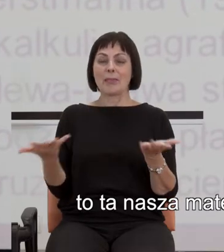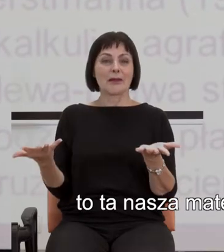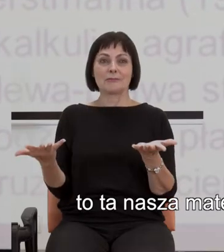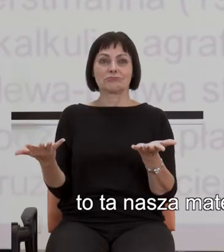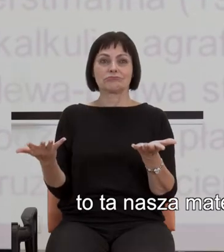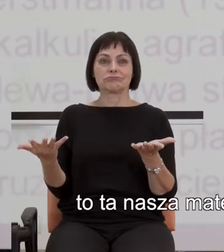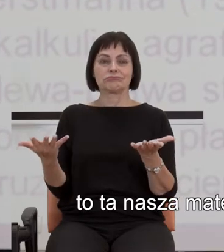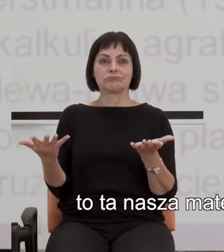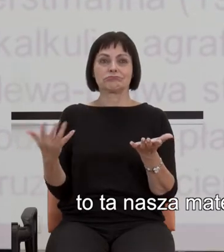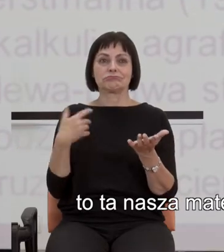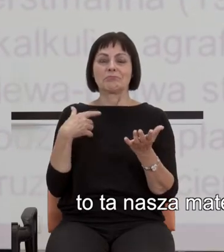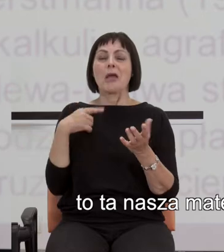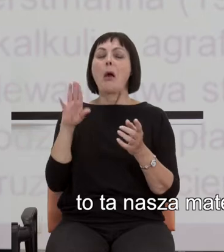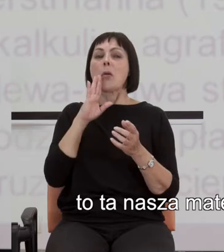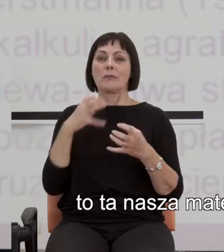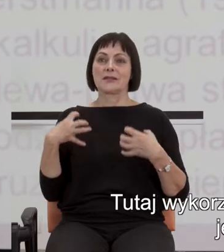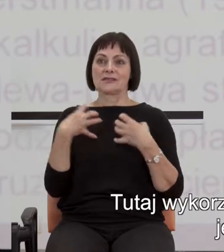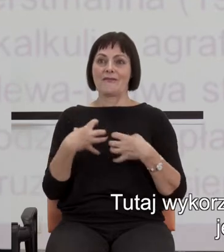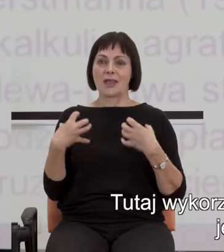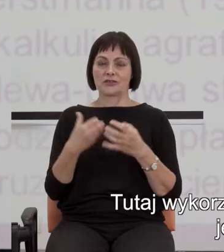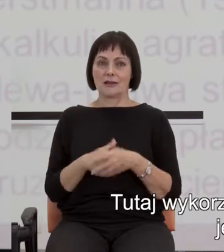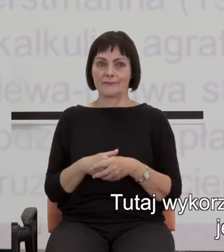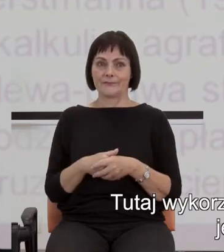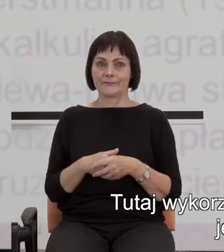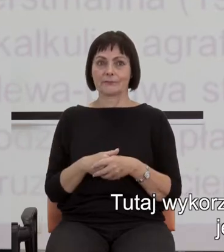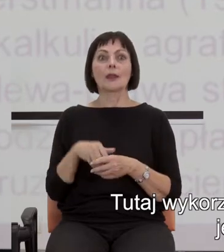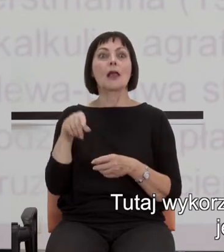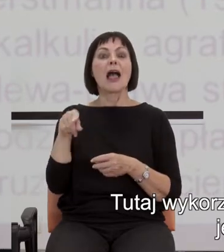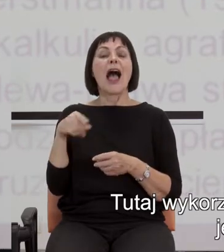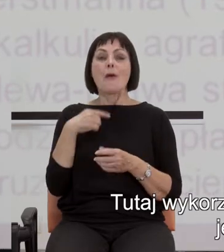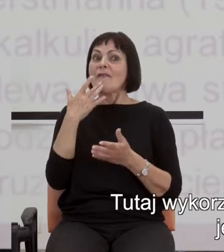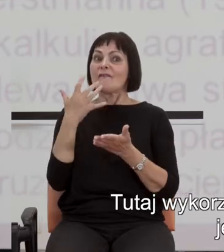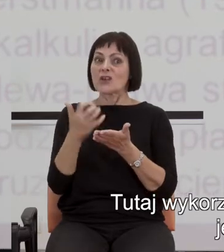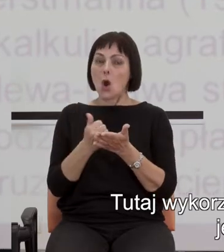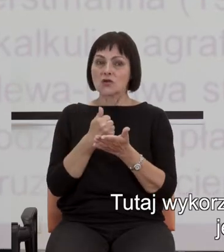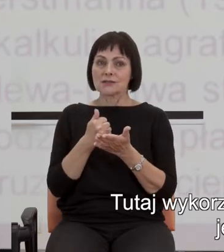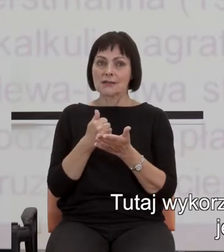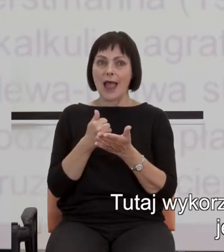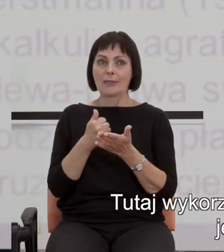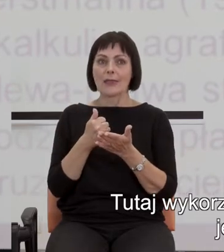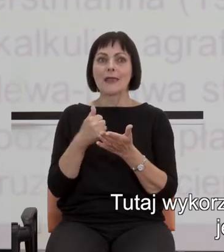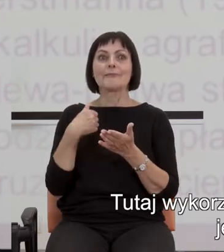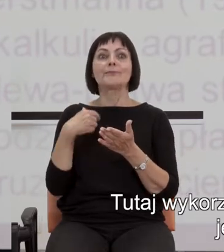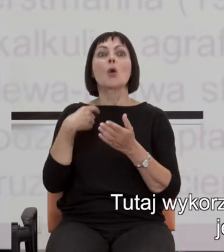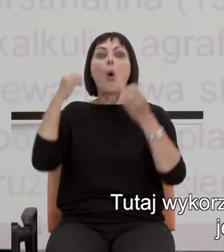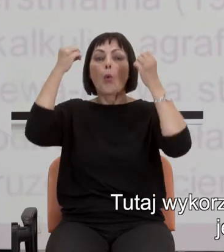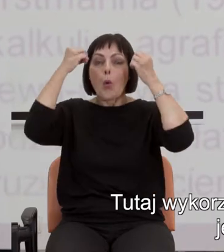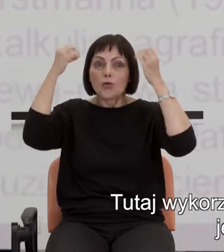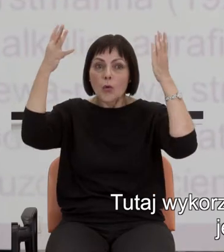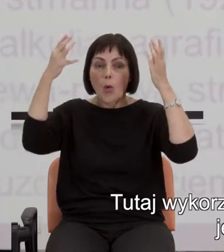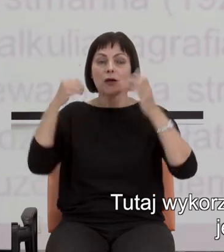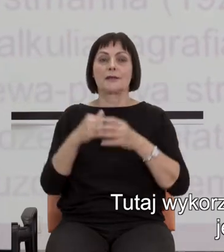matematyką po prostu zwierzęcą. Tutaj wykorzystanie dobrodziejstw kultury